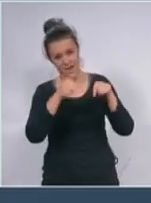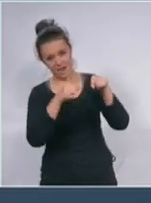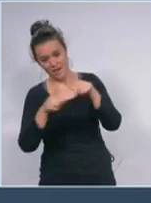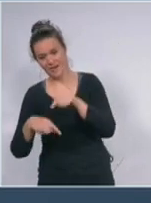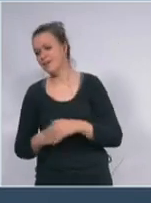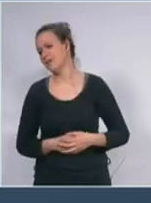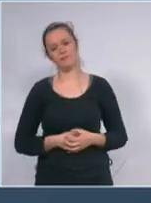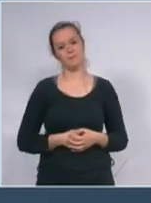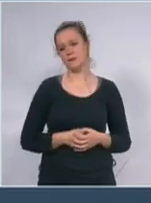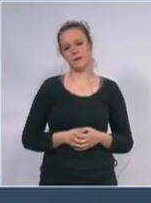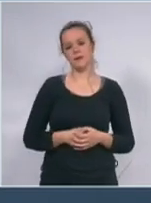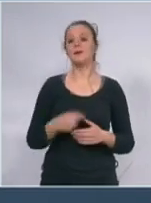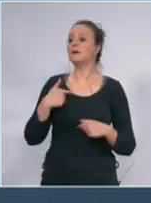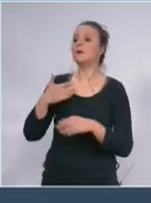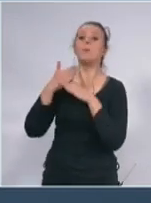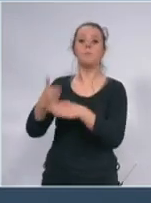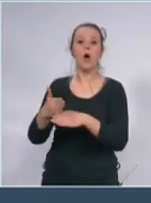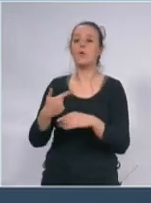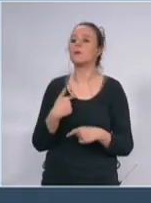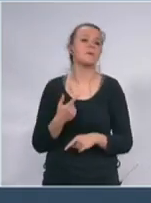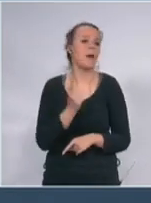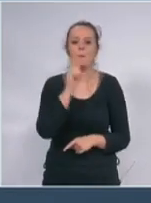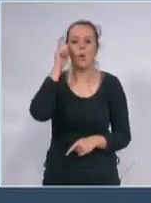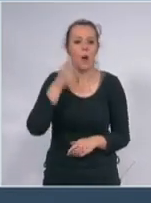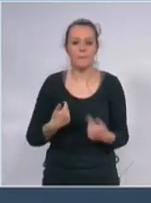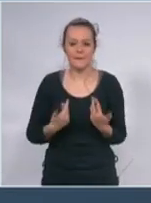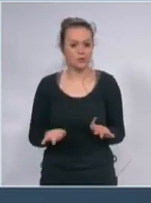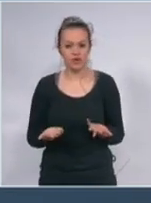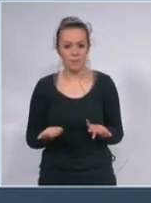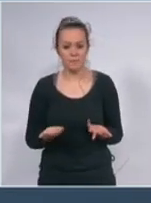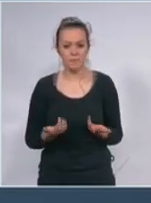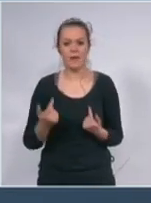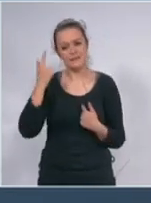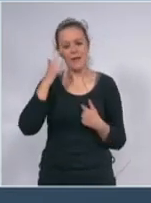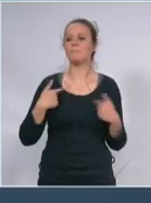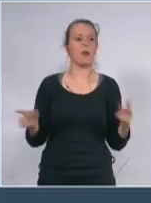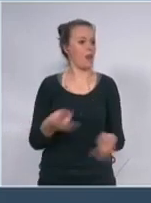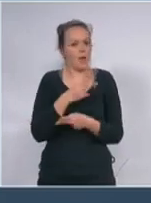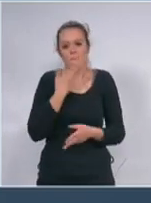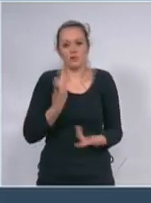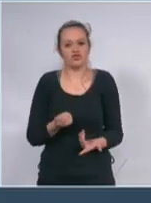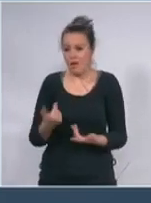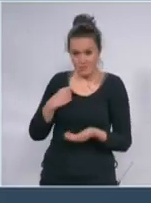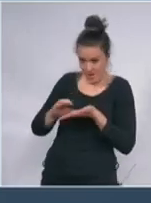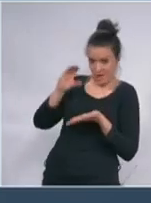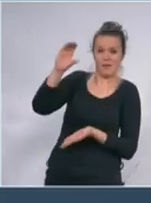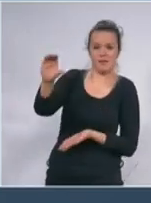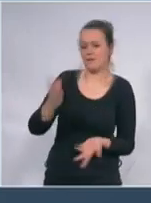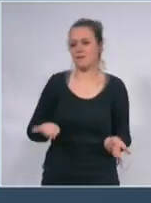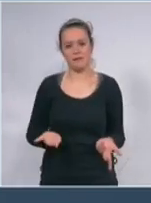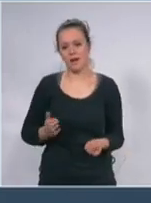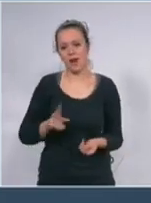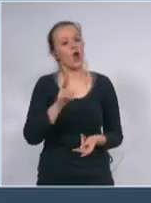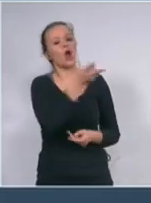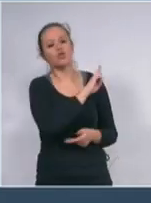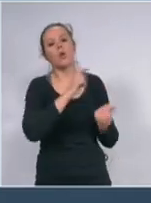neću ja da vam objećam ono što ne možemo da uradimo nisam ja od lažova političara koji će da vam govore da ćemo sve